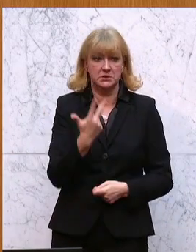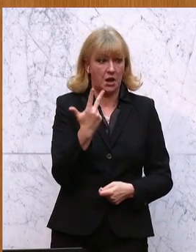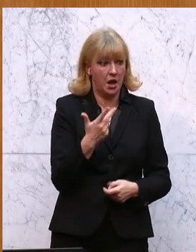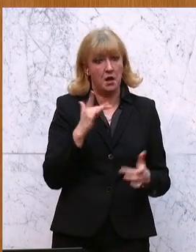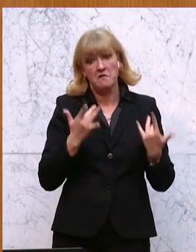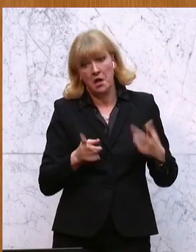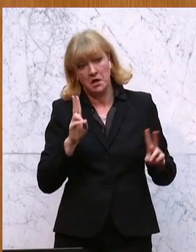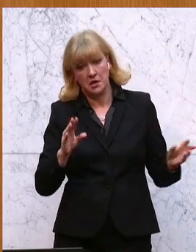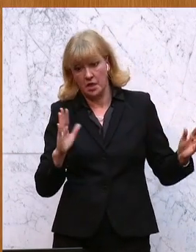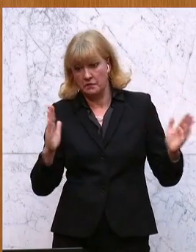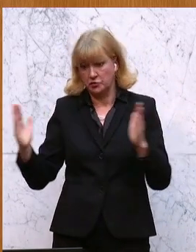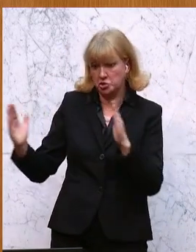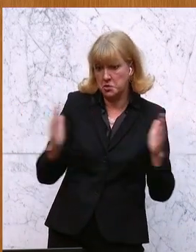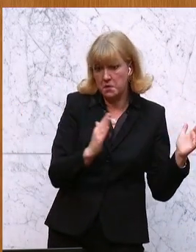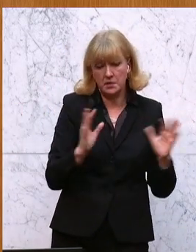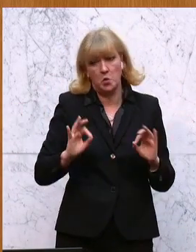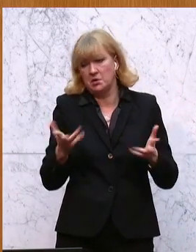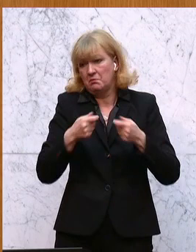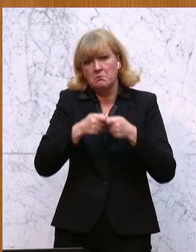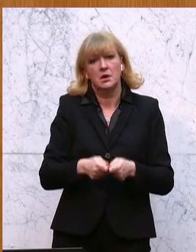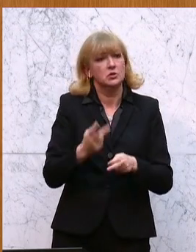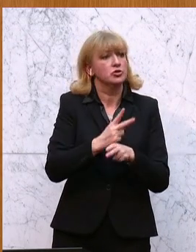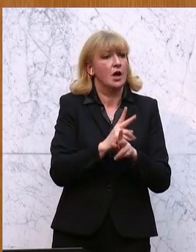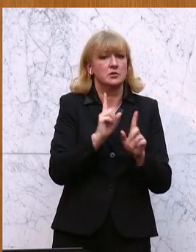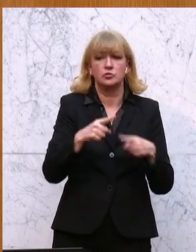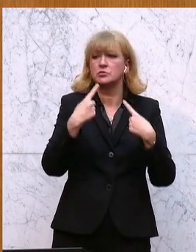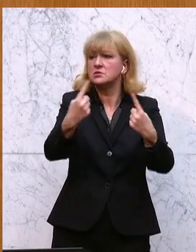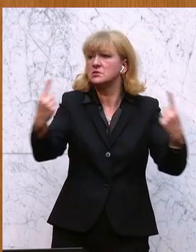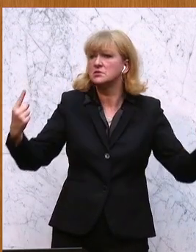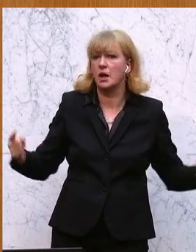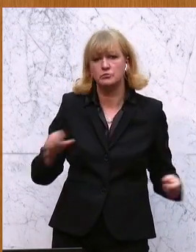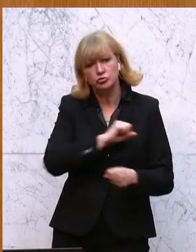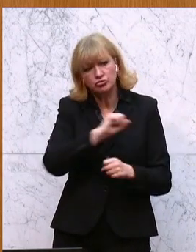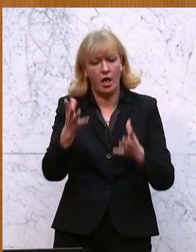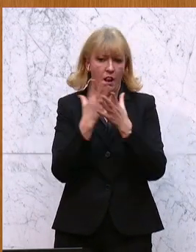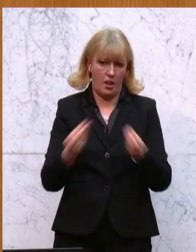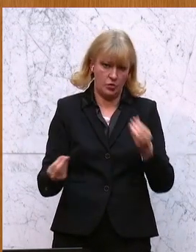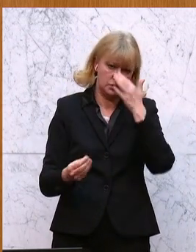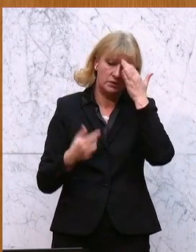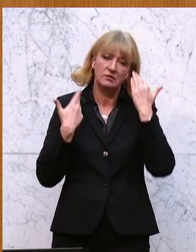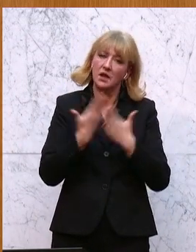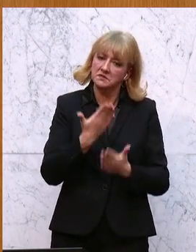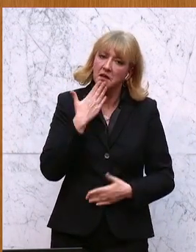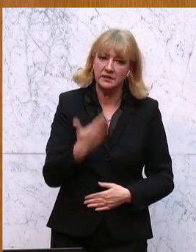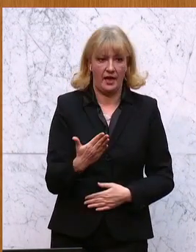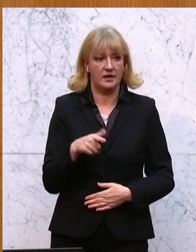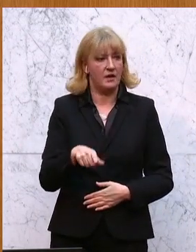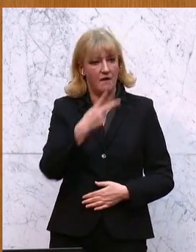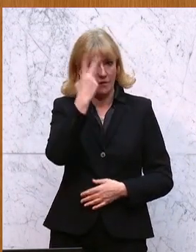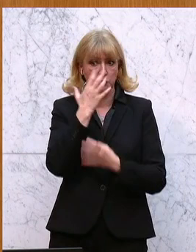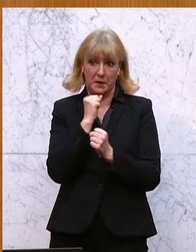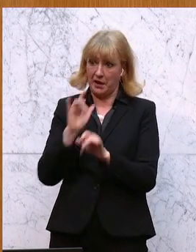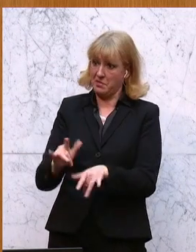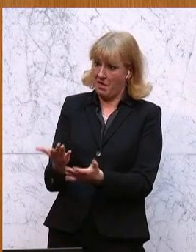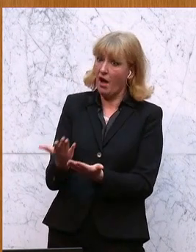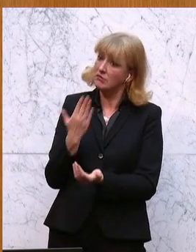verschieben können, sollten doch bitte die Mitgliedstaaten relativ rasch lösen. Und deswegen danke auch nochmal für dieses Volksbegehren,